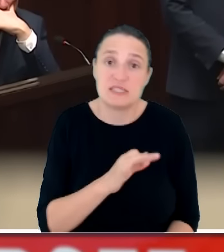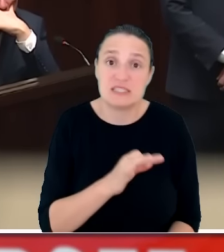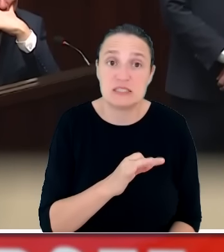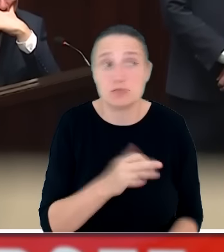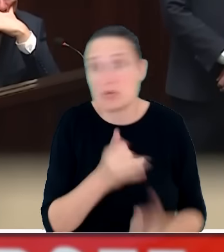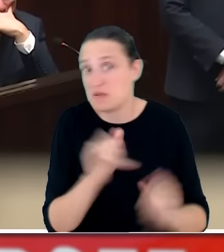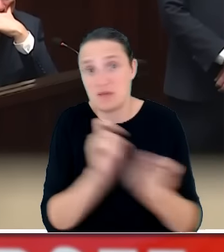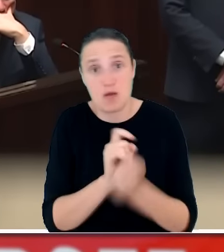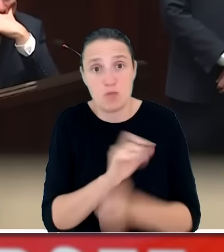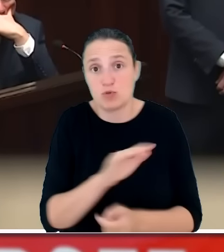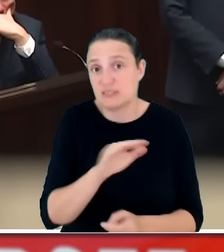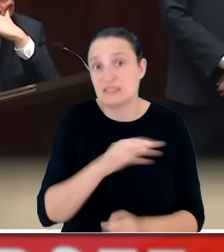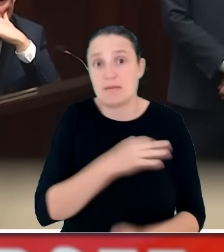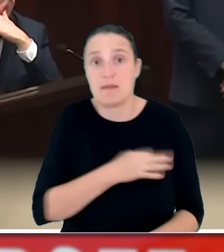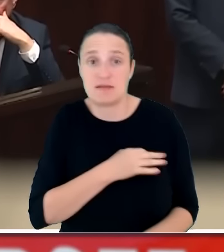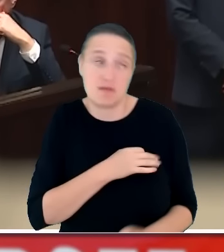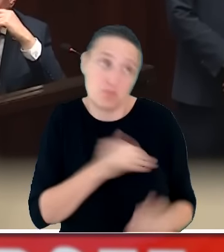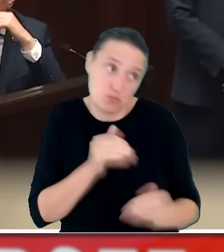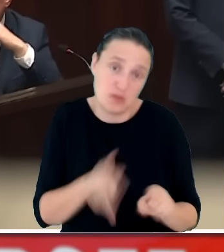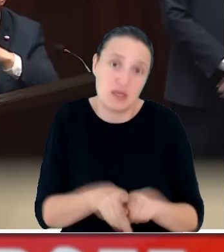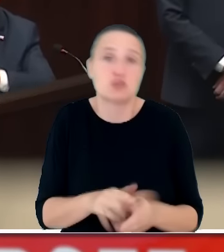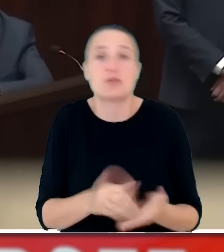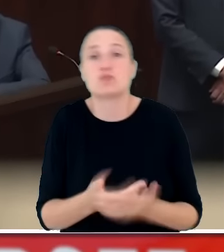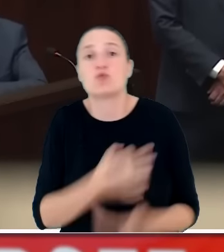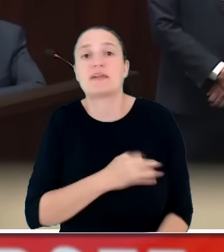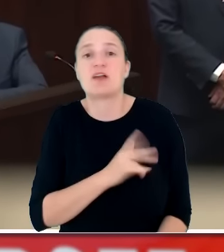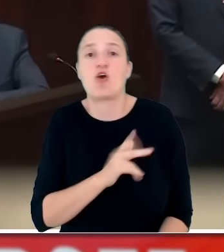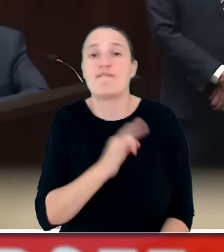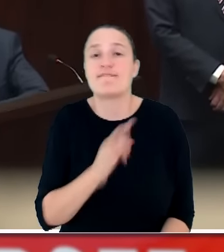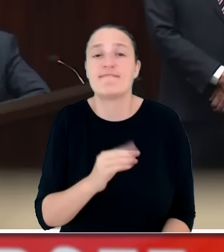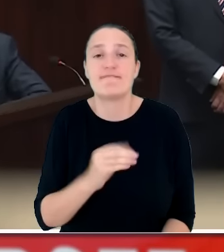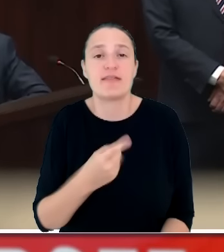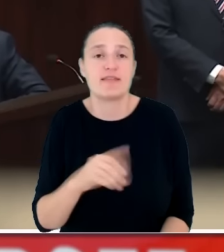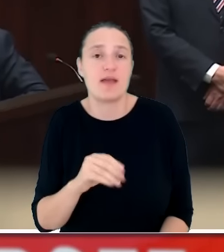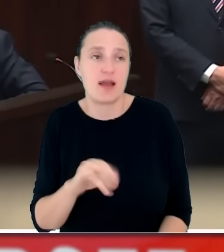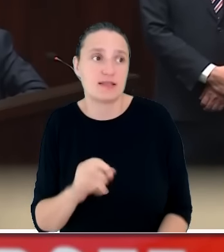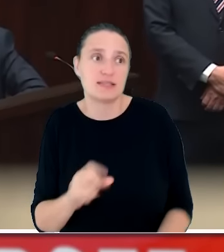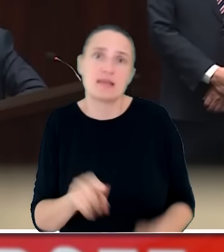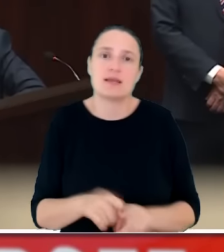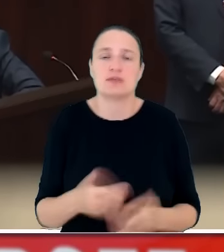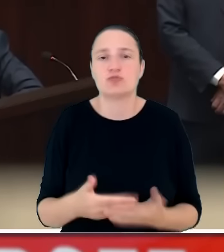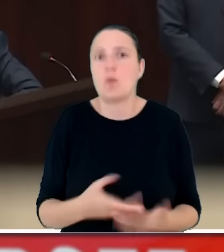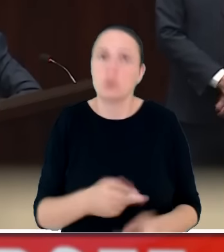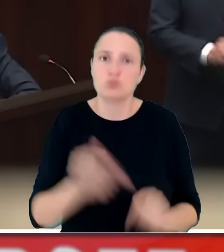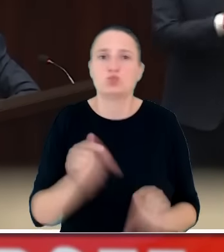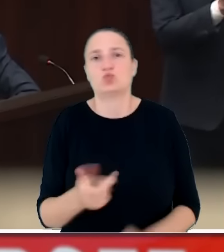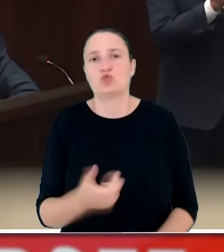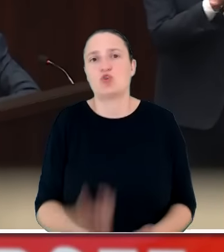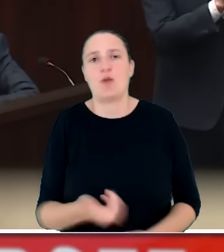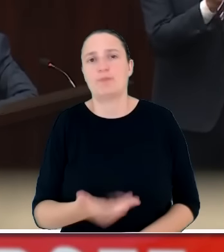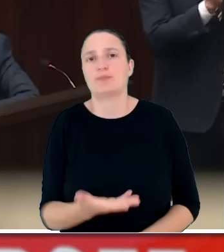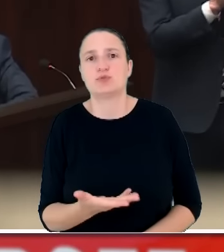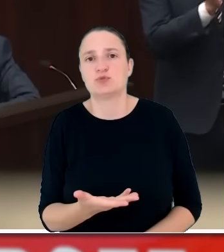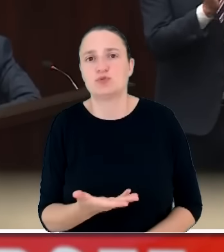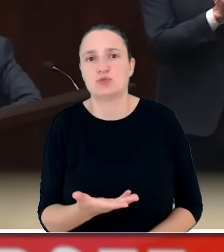partii opozycyjnych w Konfederacji, bo w pewien sposób muszą być podejmowane, dlatego że tego rodzaju